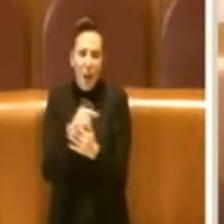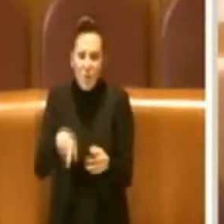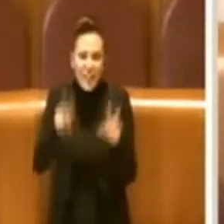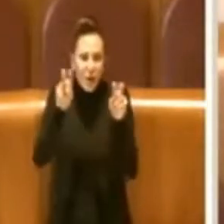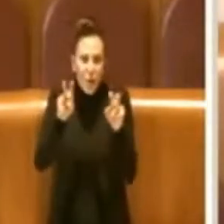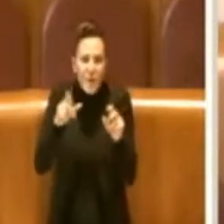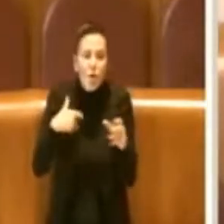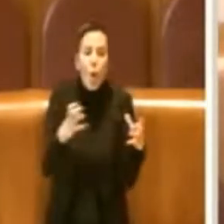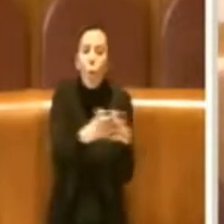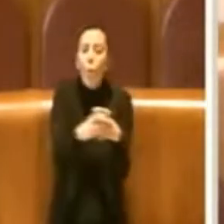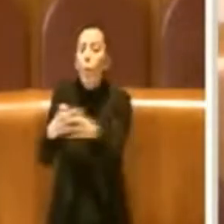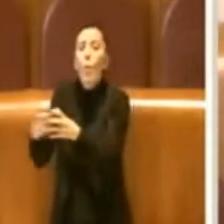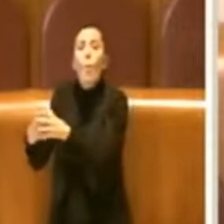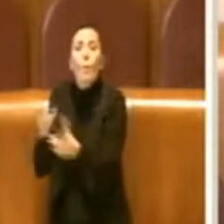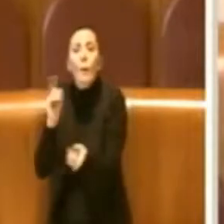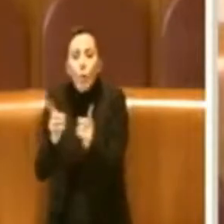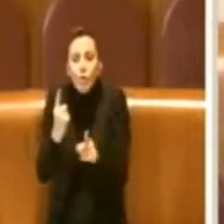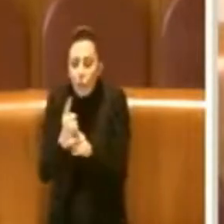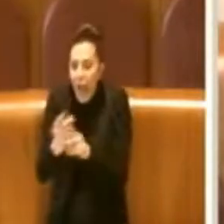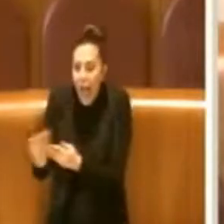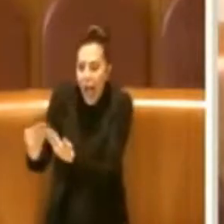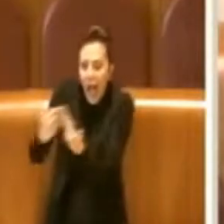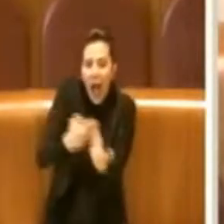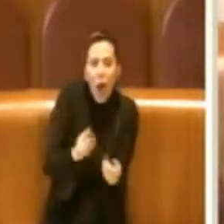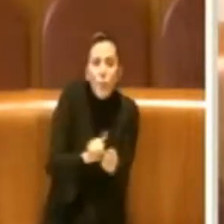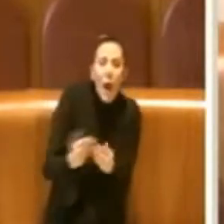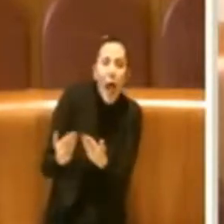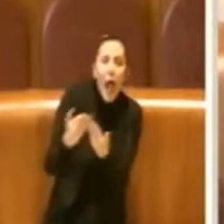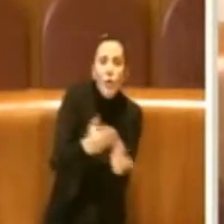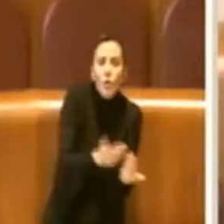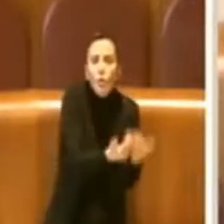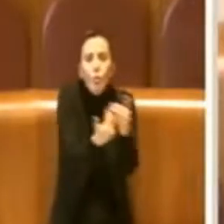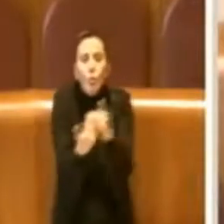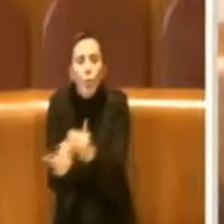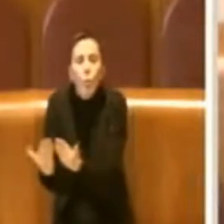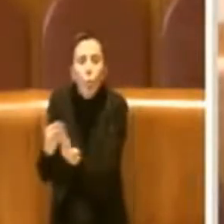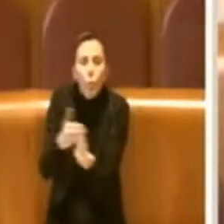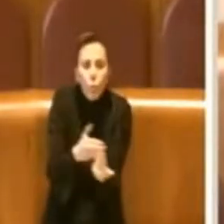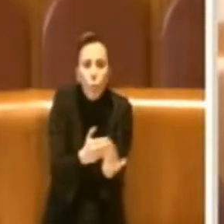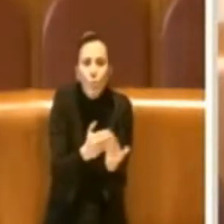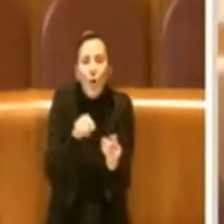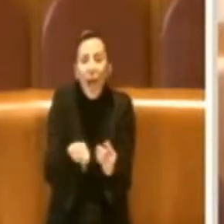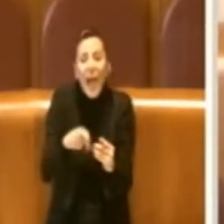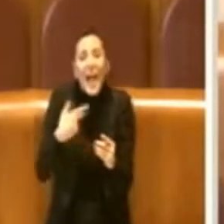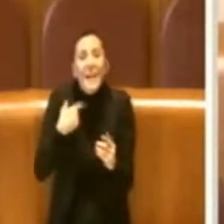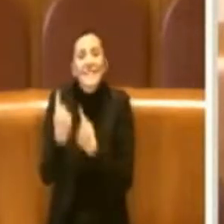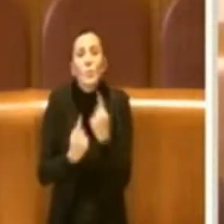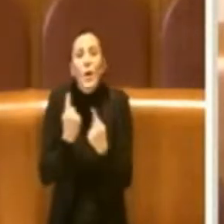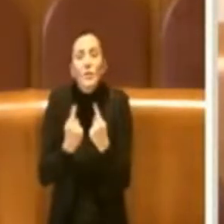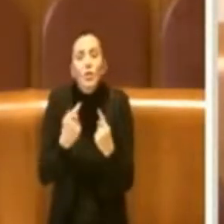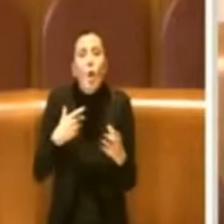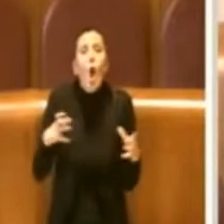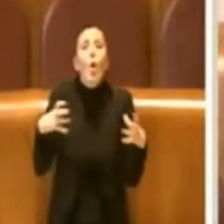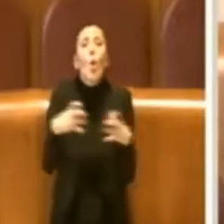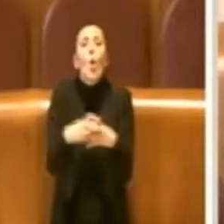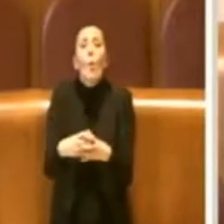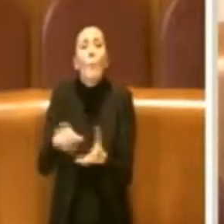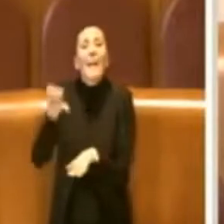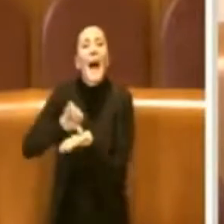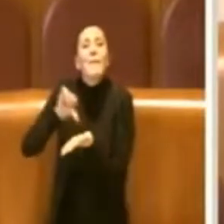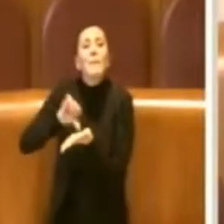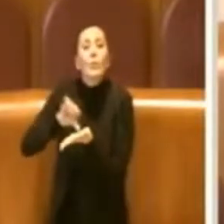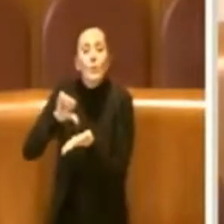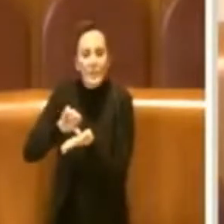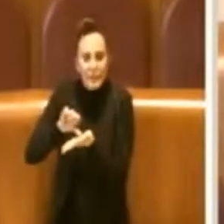gruppi politici dovrebbero aiutarsi, perché è una questione che riguarda la sede dei gruppi capitolini, ossia